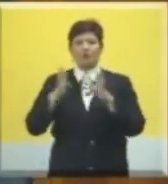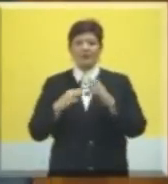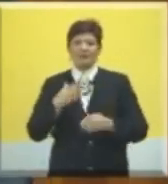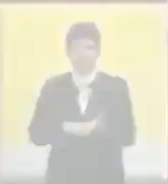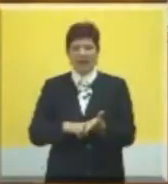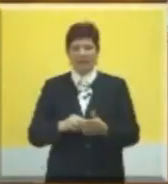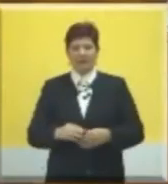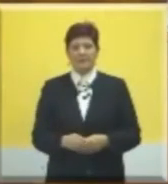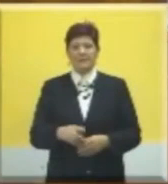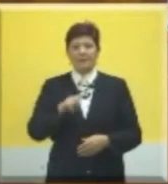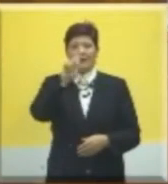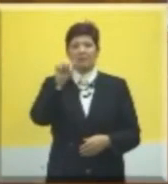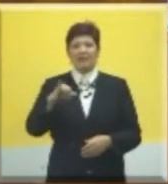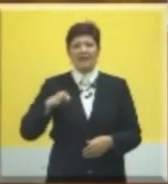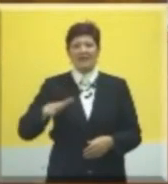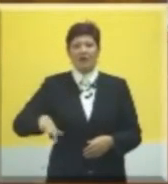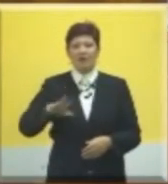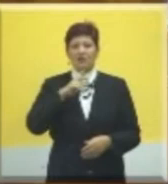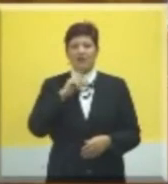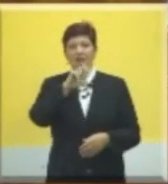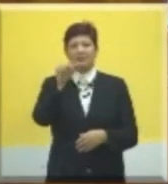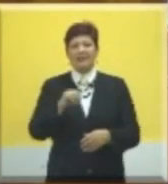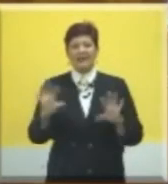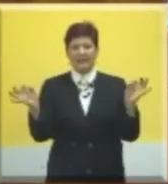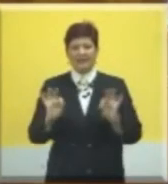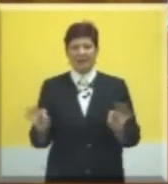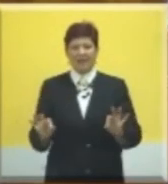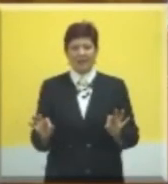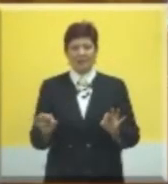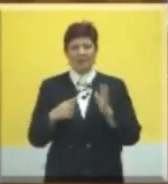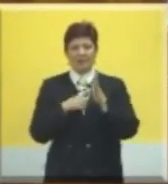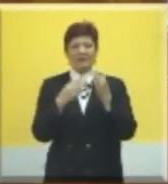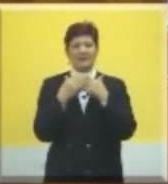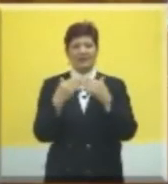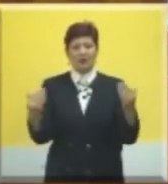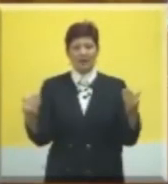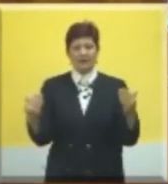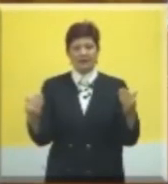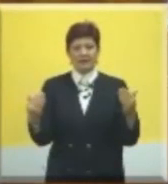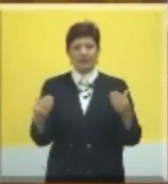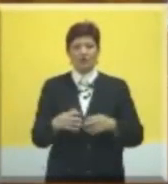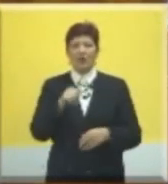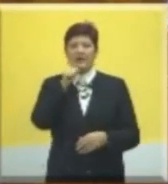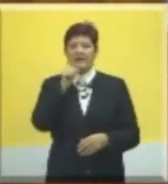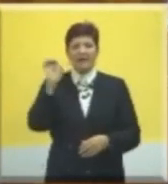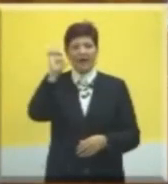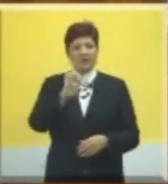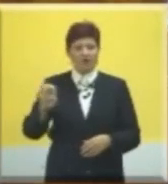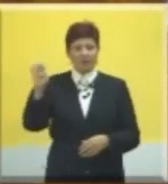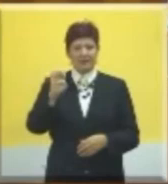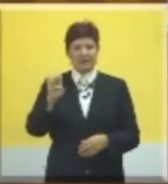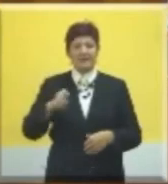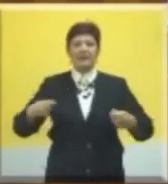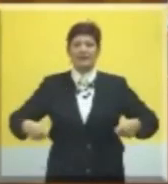predaka. Pitanje Vojvodine je pitanje spremnosti elita za modernizaciju i evropizaciju,